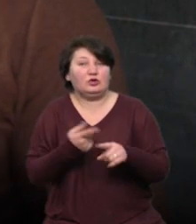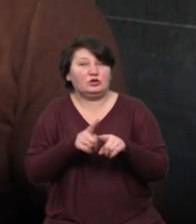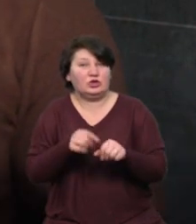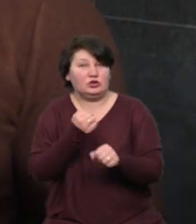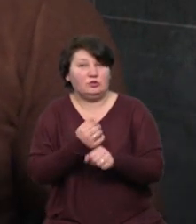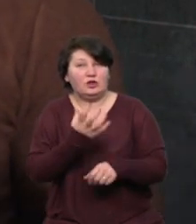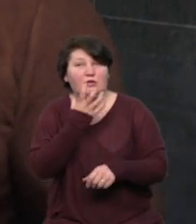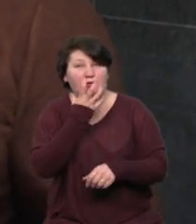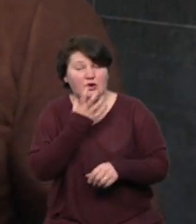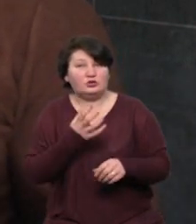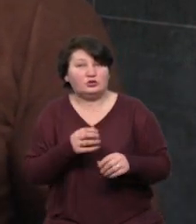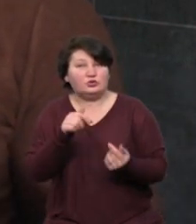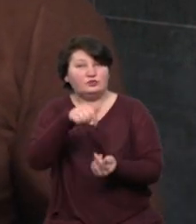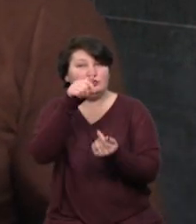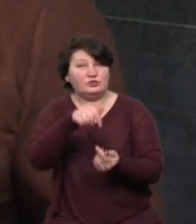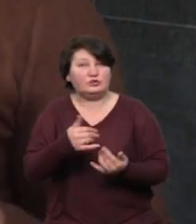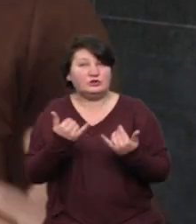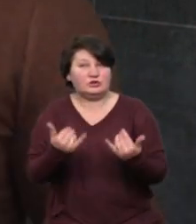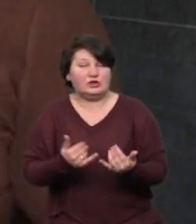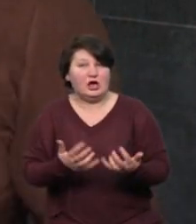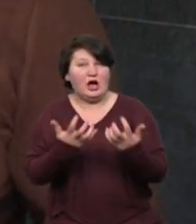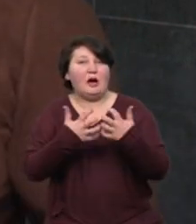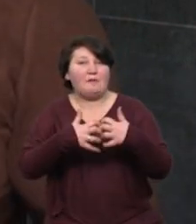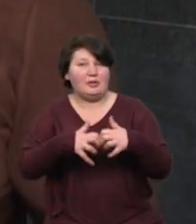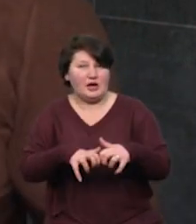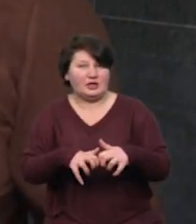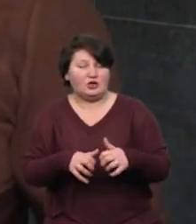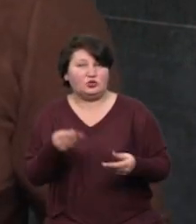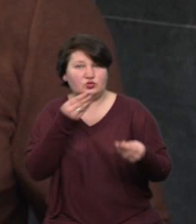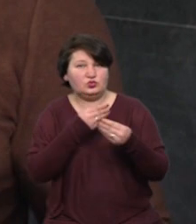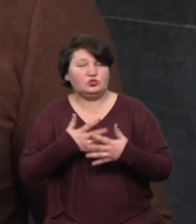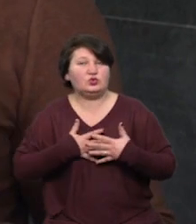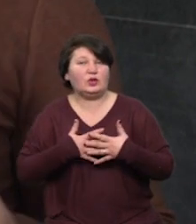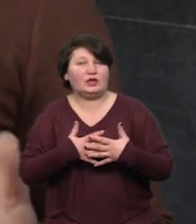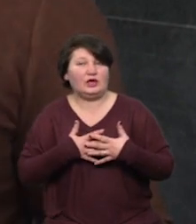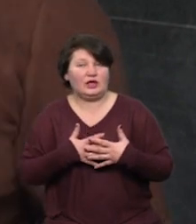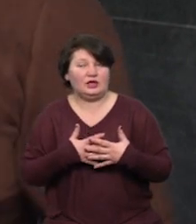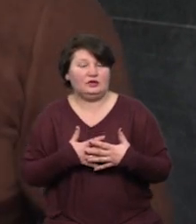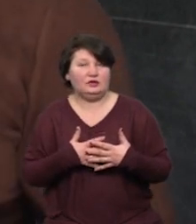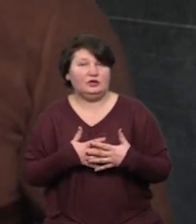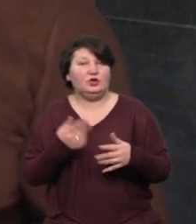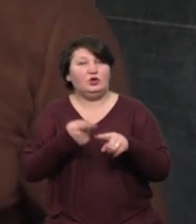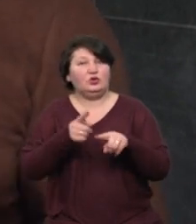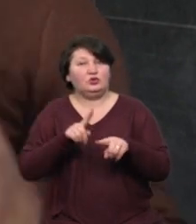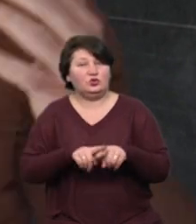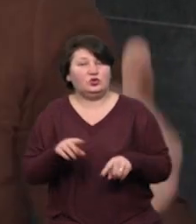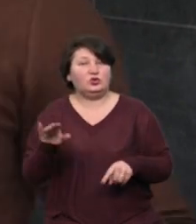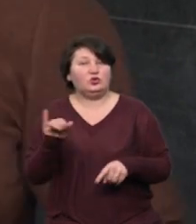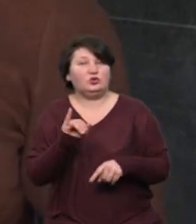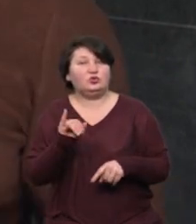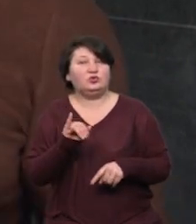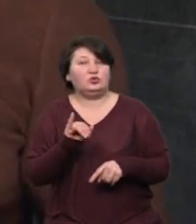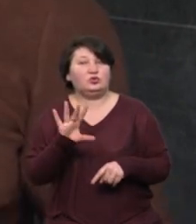для снорклинга адаптувати під апарат Боброва, банально під зволожувач кисню. Тоді уже Юра Іщук, він